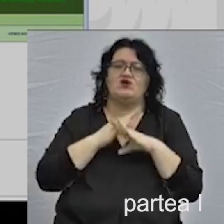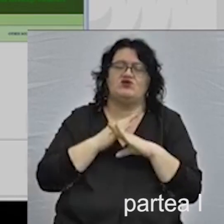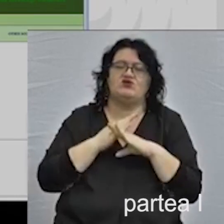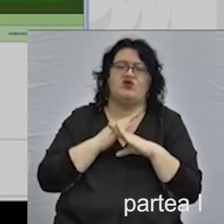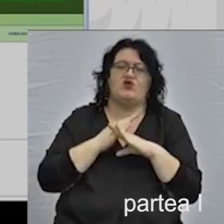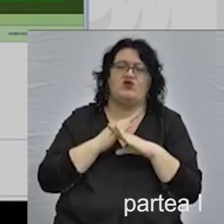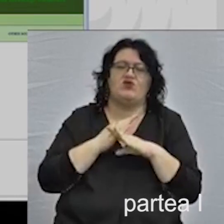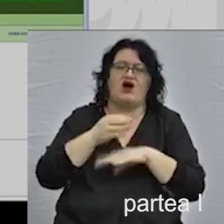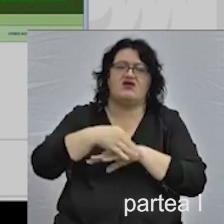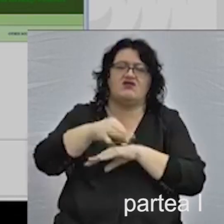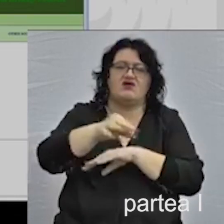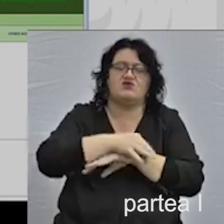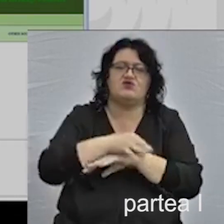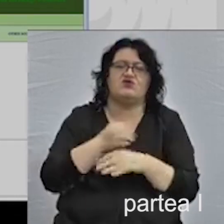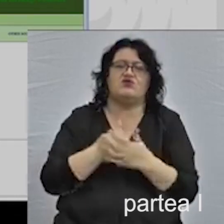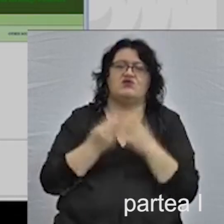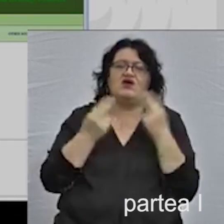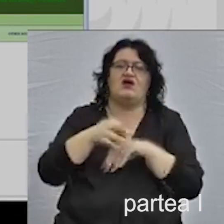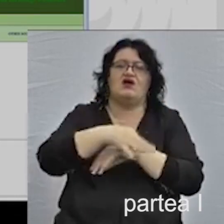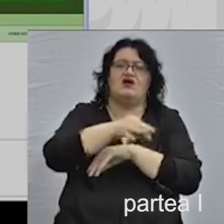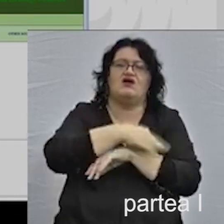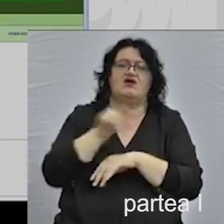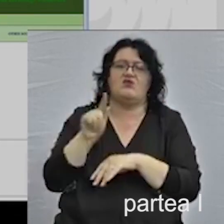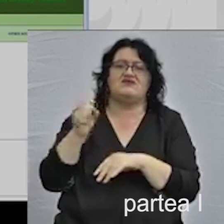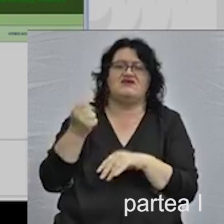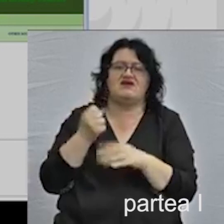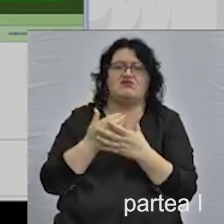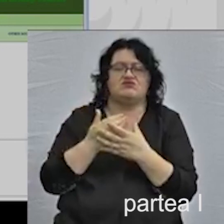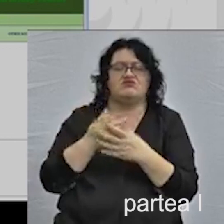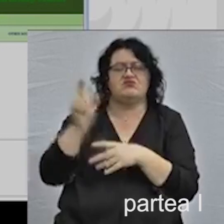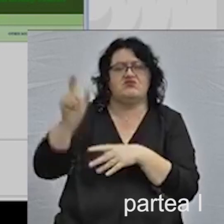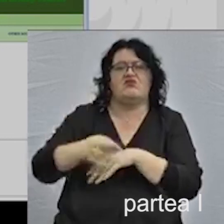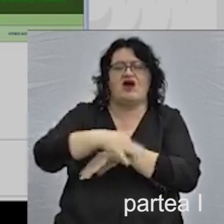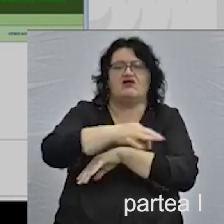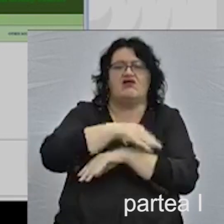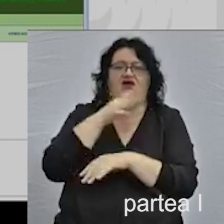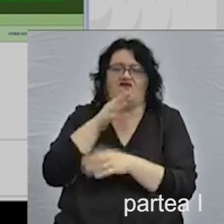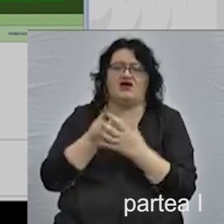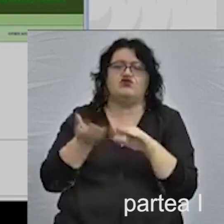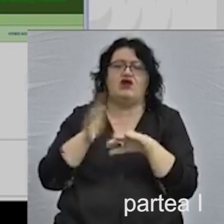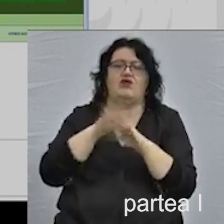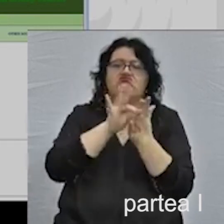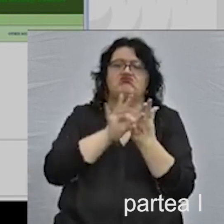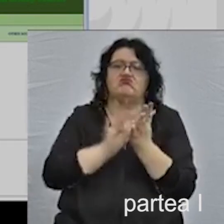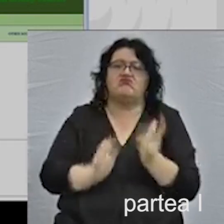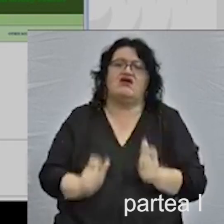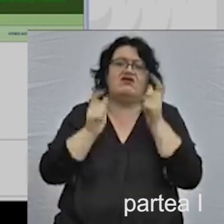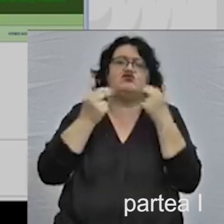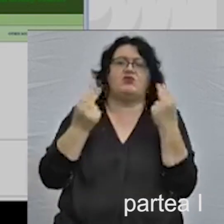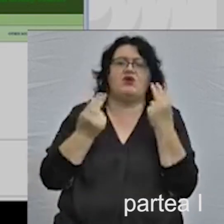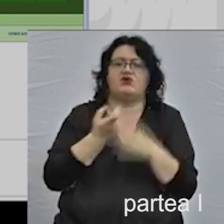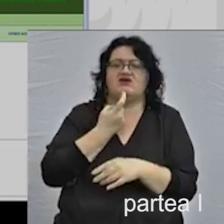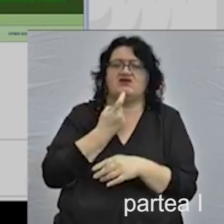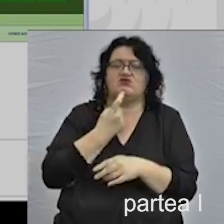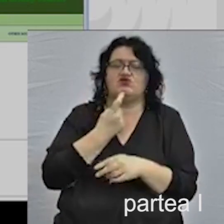partea de arhitectură cu sprijinul neprețuit a domnului arhitect Gabriel Sechei. Am trecut în revistă clădirile cele mai importante din